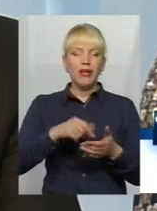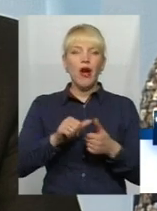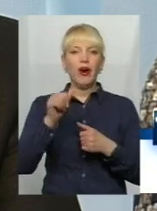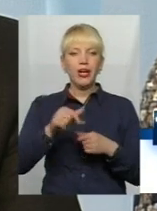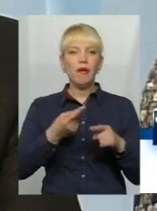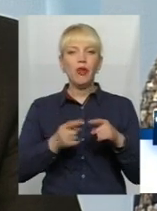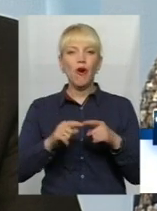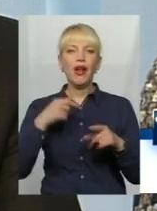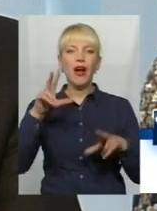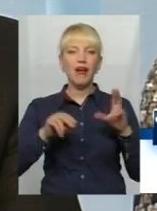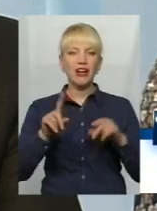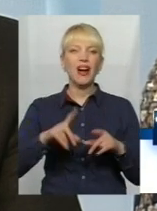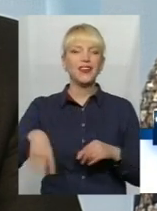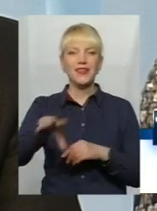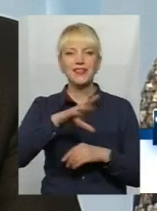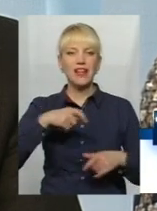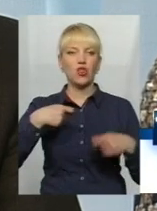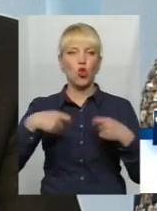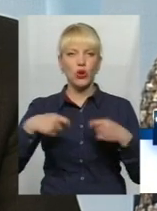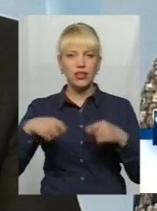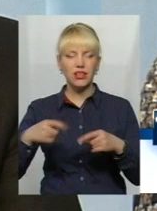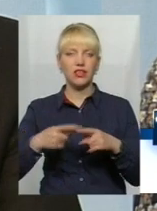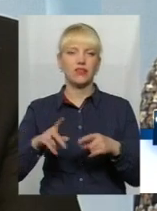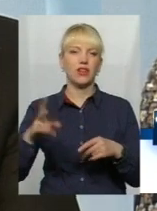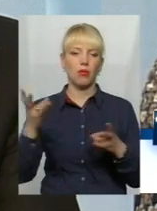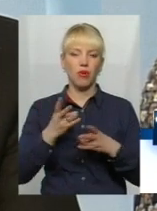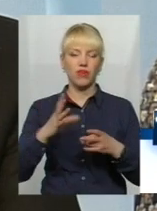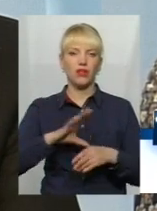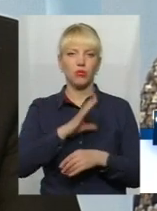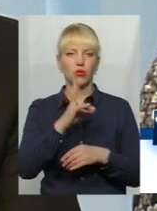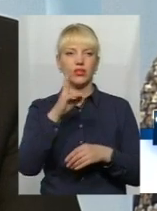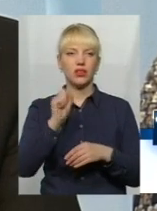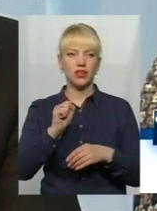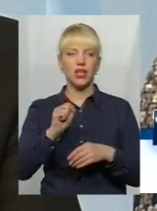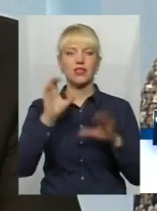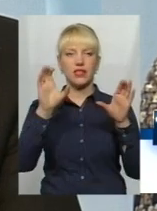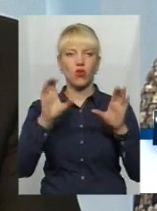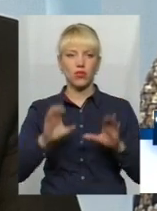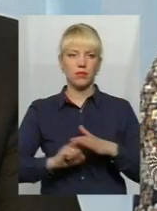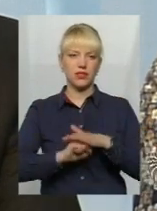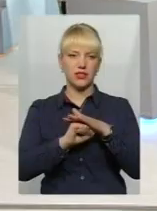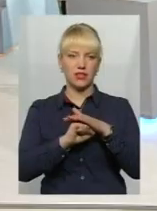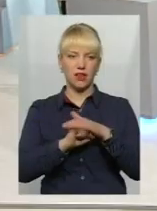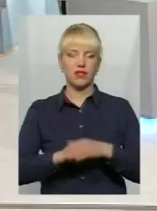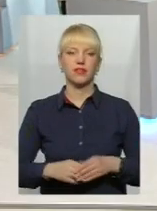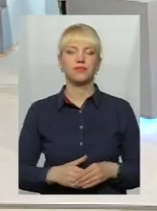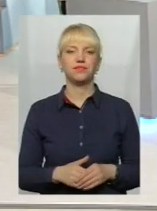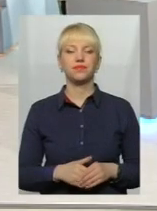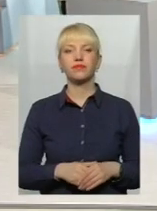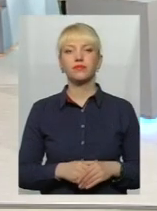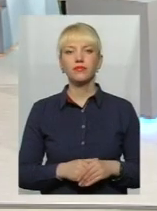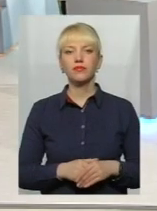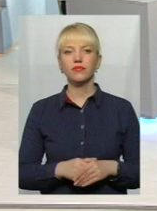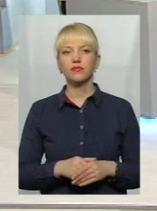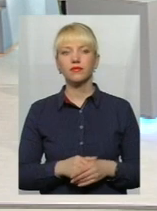вважаю, що вся торгівля, підприємницька діяльність має здійснюватись на законодавчих підставах. Дякую. А